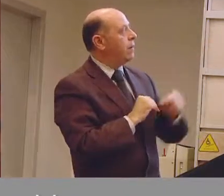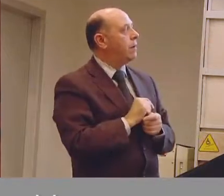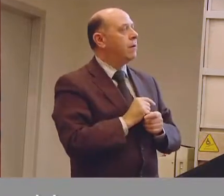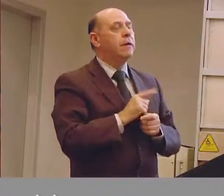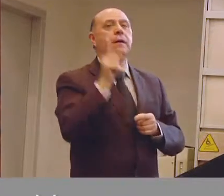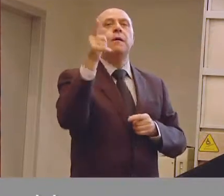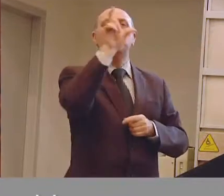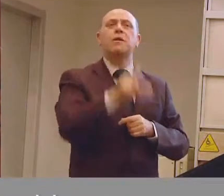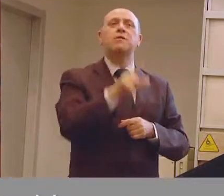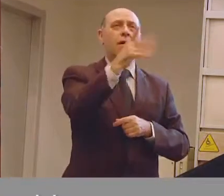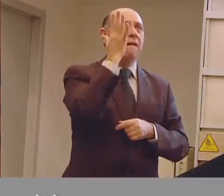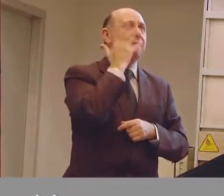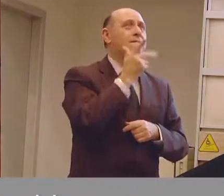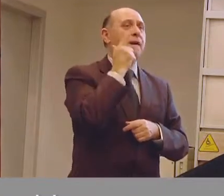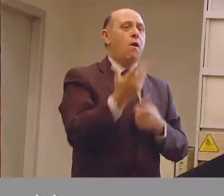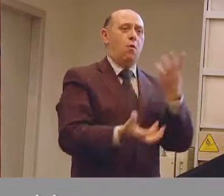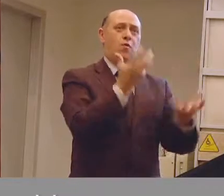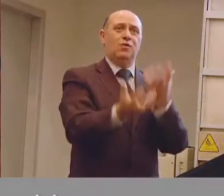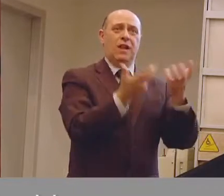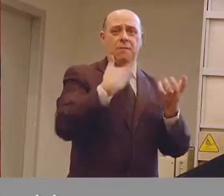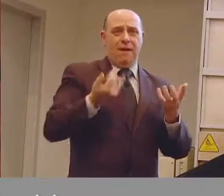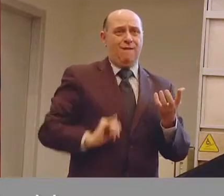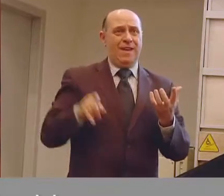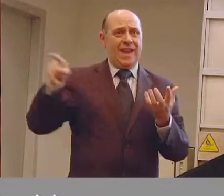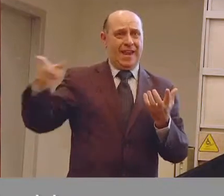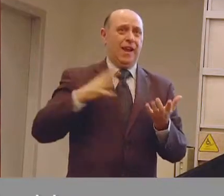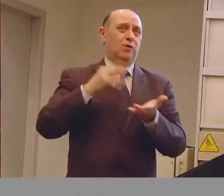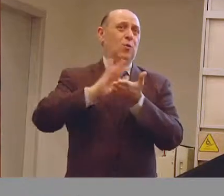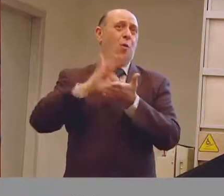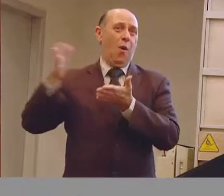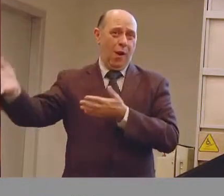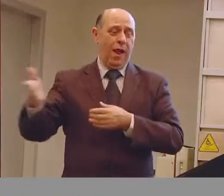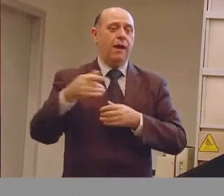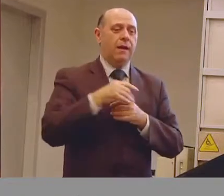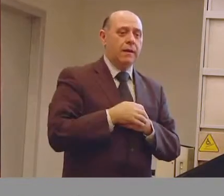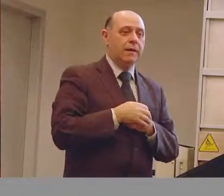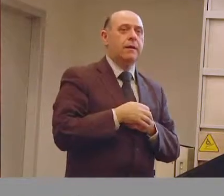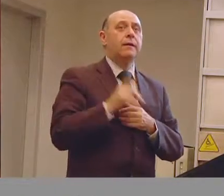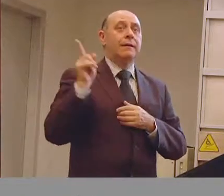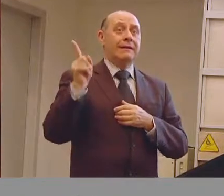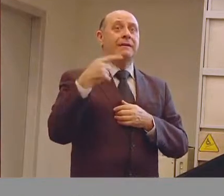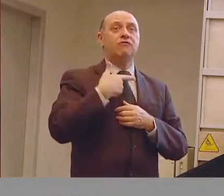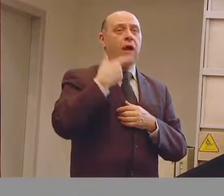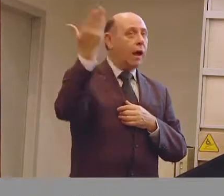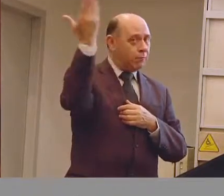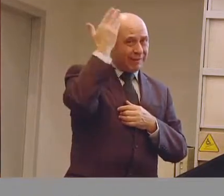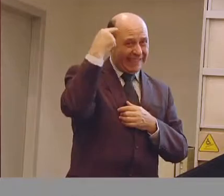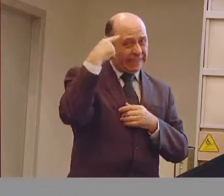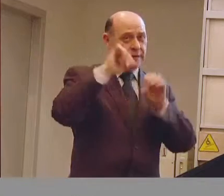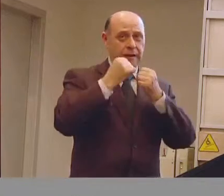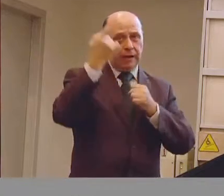partiamo dall'esigenza, persona desiderava cucinare per i propri figli che sono in età scolare, un'emiplegia a seguito di un trauma cranico, quindi